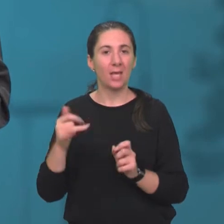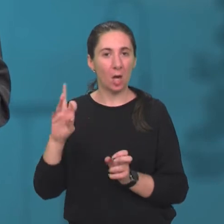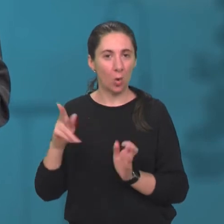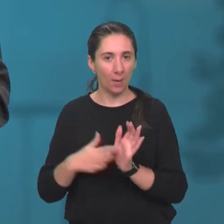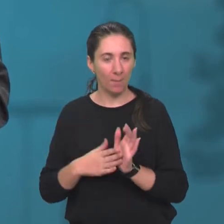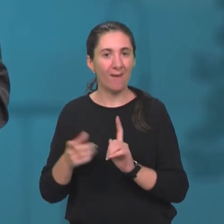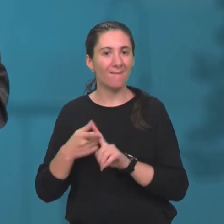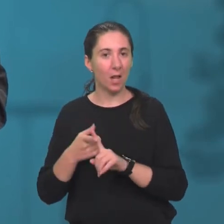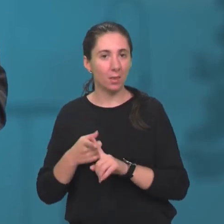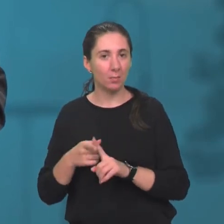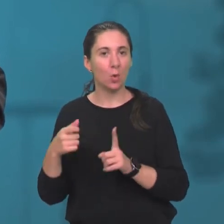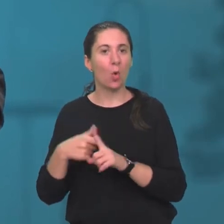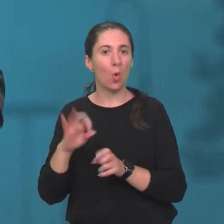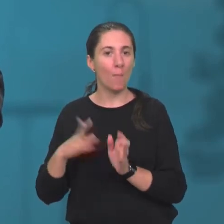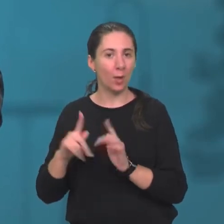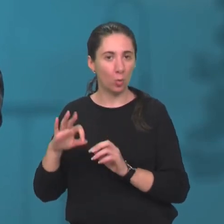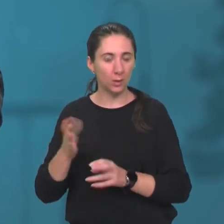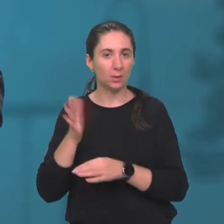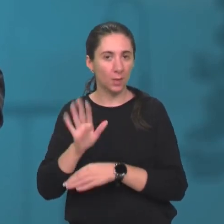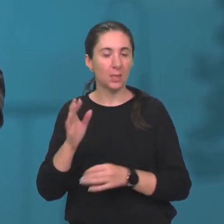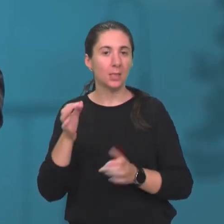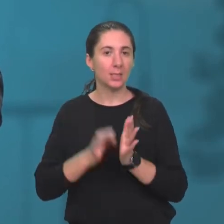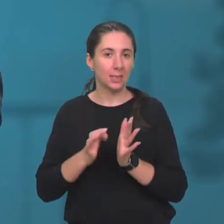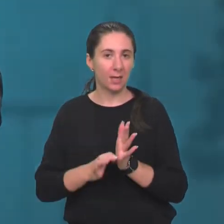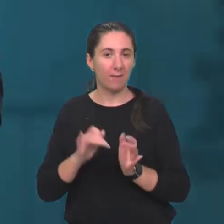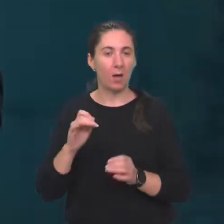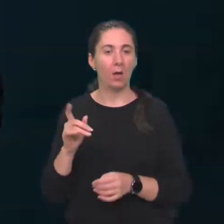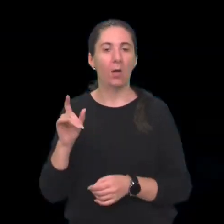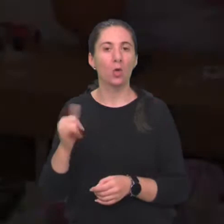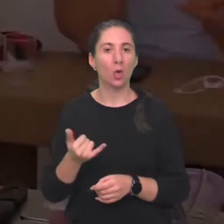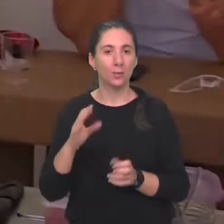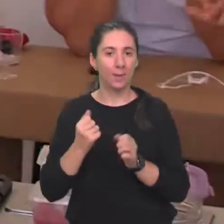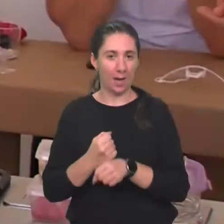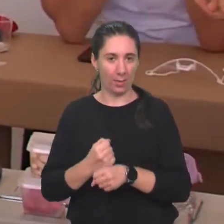Franjevaca Konventualaca ispred crkve Svetog Josipa Radnika.